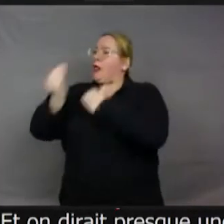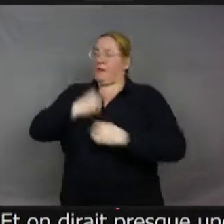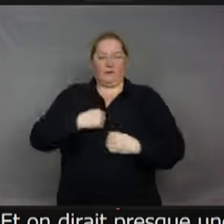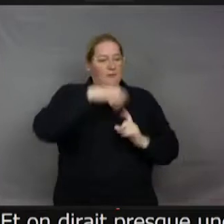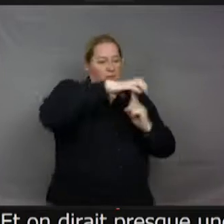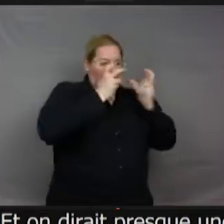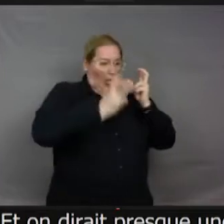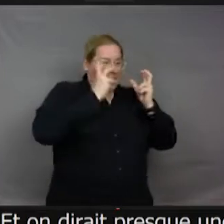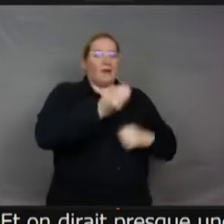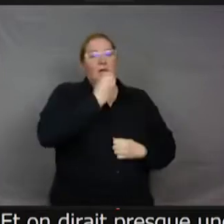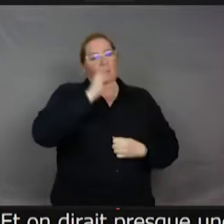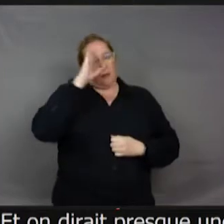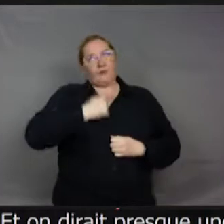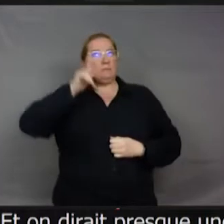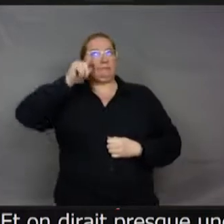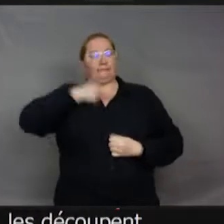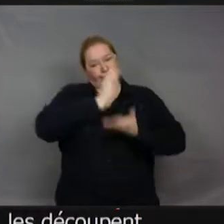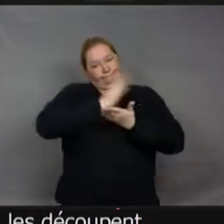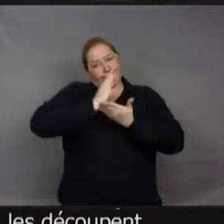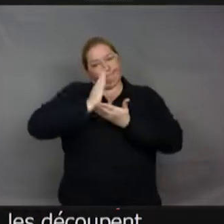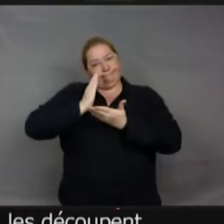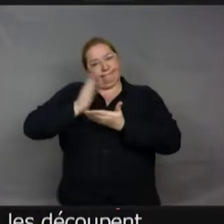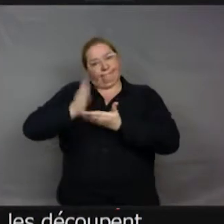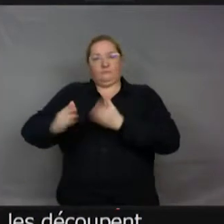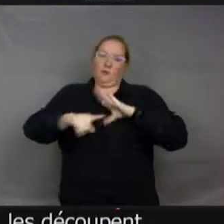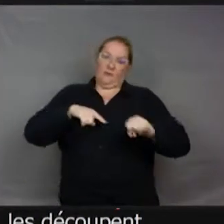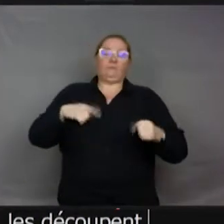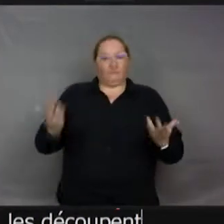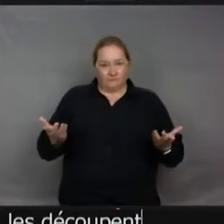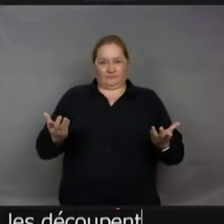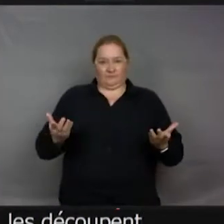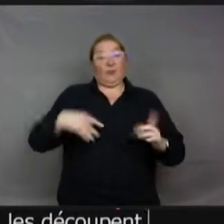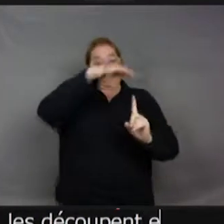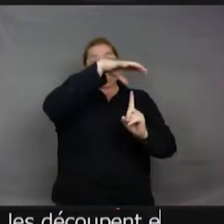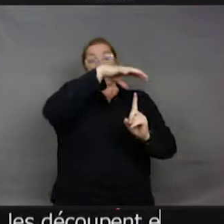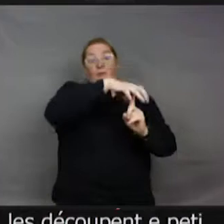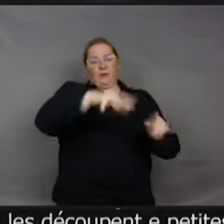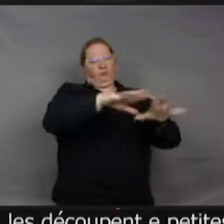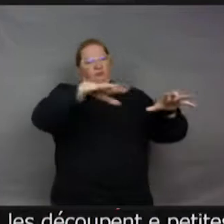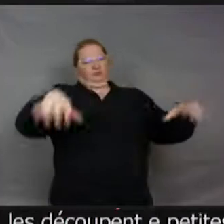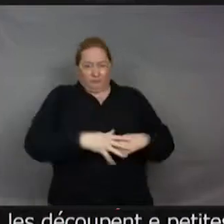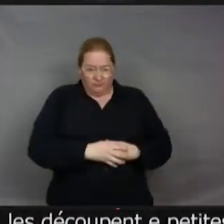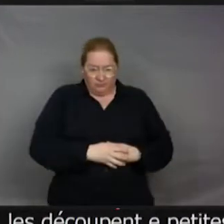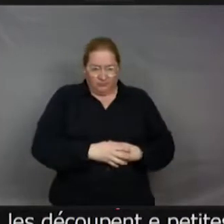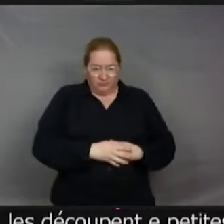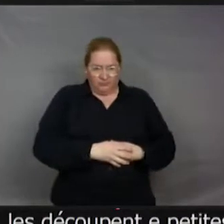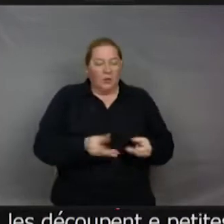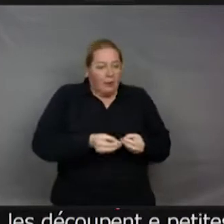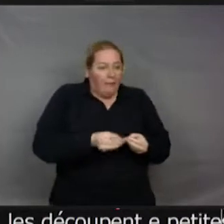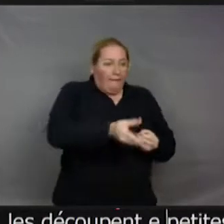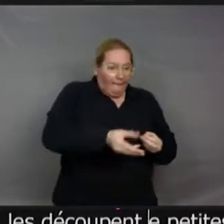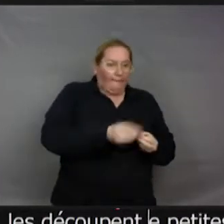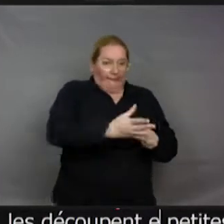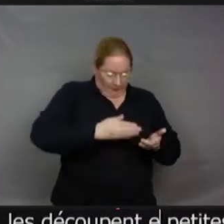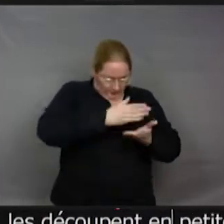à manger donc ça vaut le coup. Donc, elles les découpent en petites lamelles et elles mettent au pied de cette meule, on appelle ça la meule du champignon.